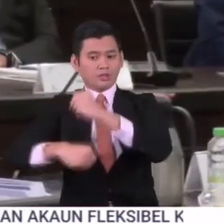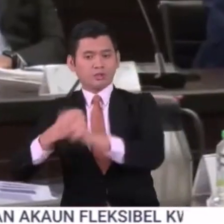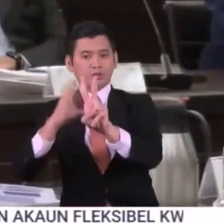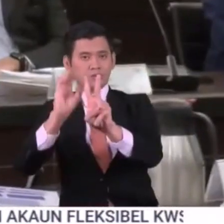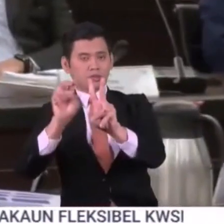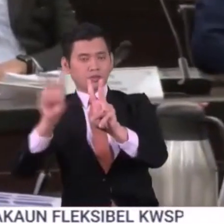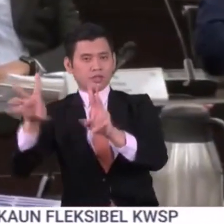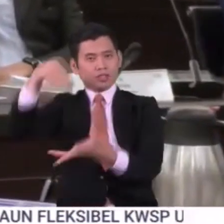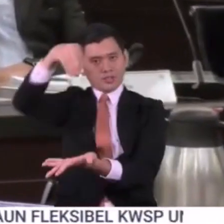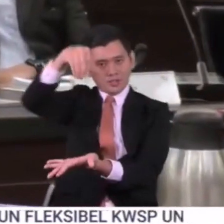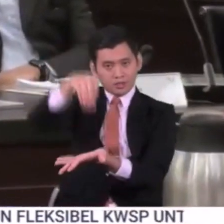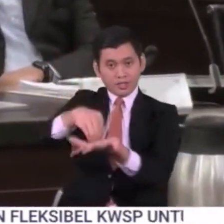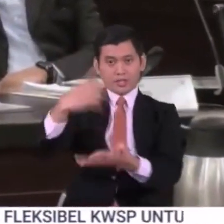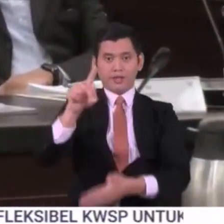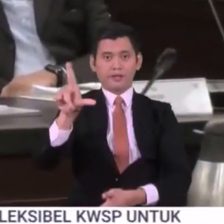di Ibu Negara.